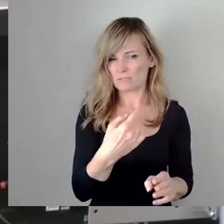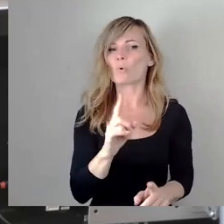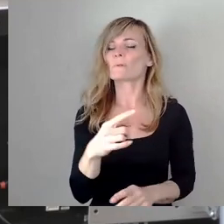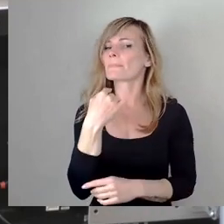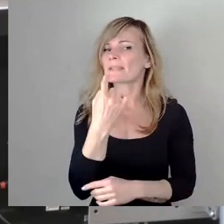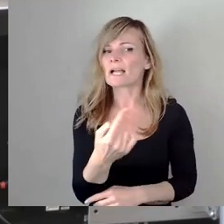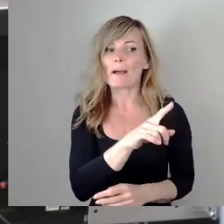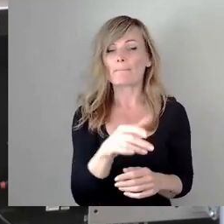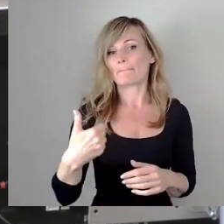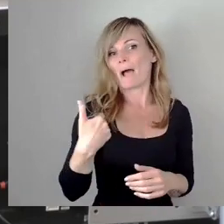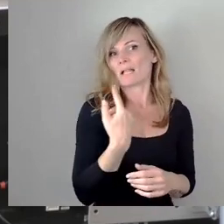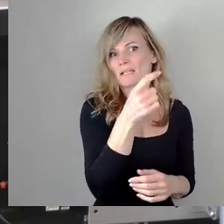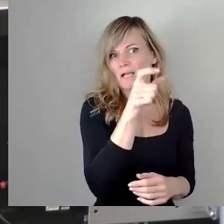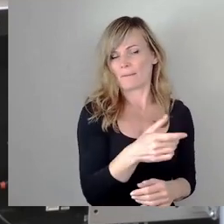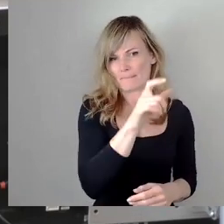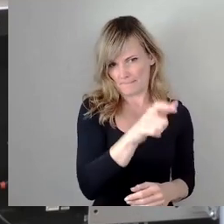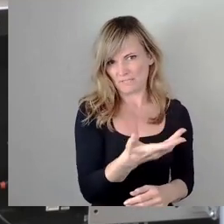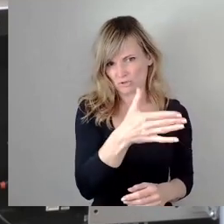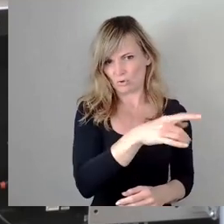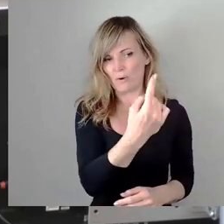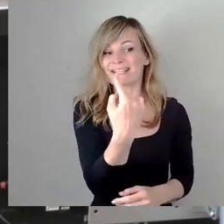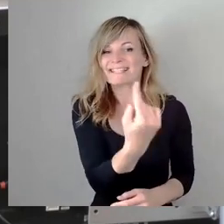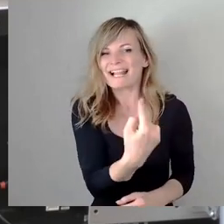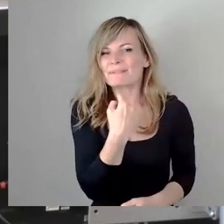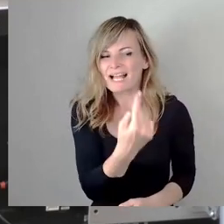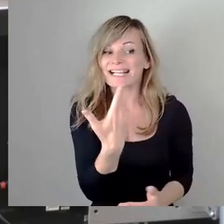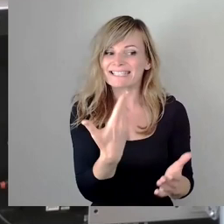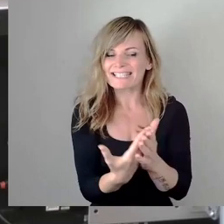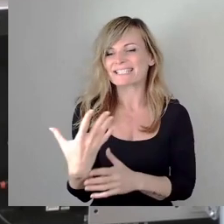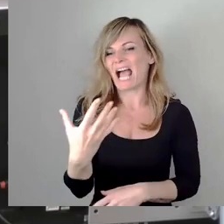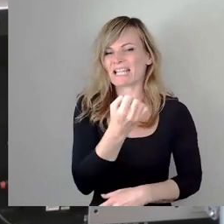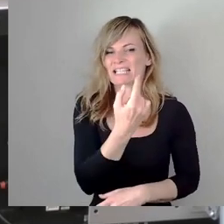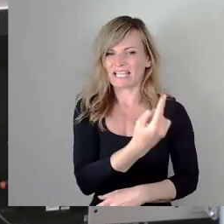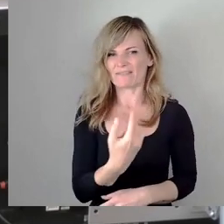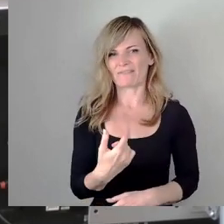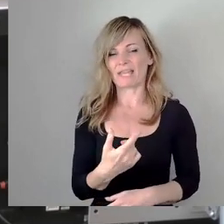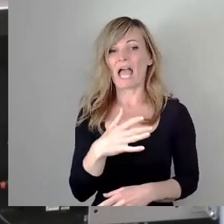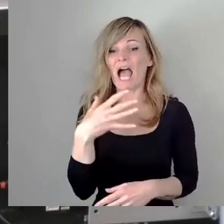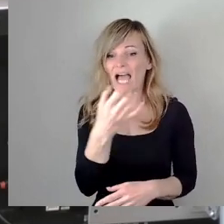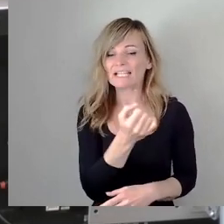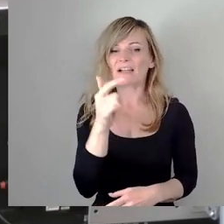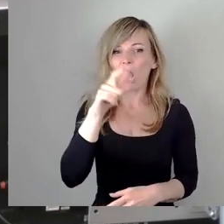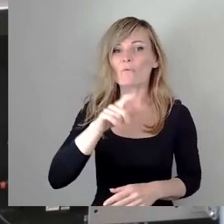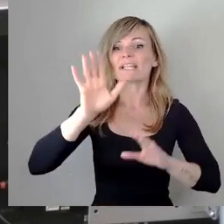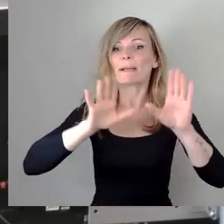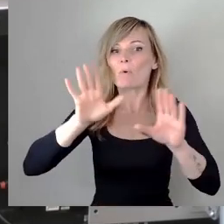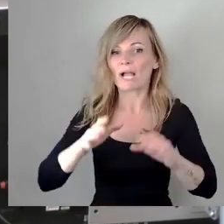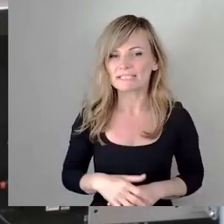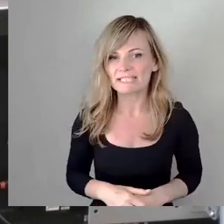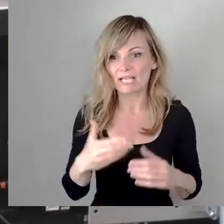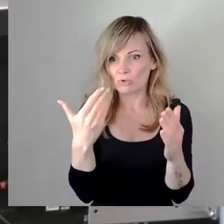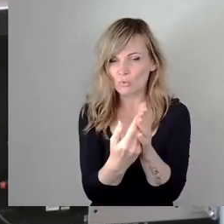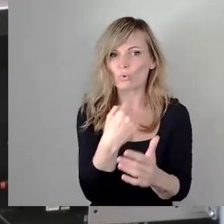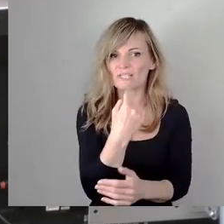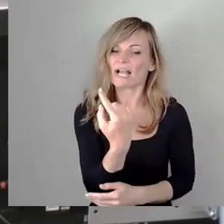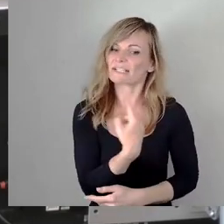zitiert, ist, dass er gesagt hat, er empfindet diesen Angriff vor allen Dingen als ein Angriff auf die Demokratie. Und so sollten wir das